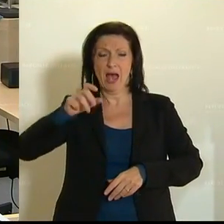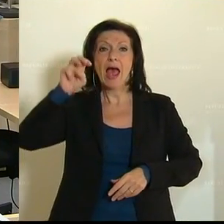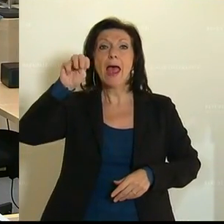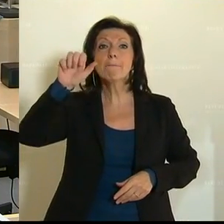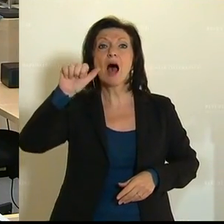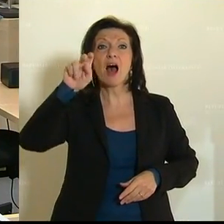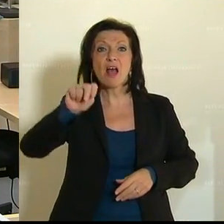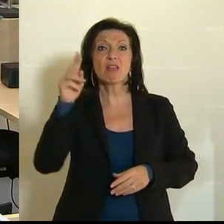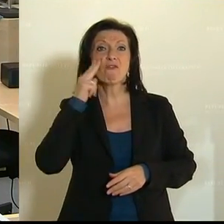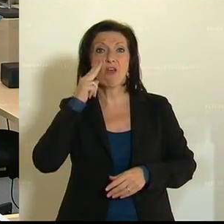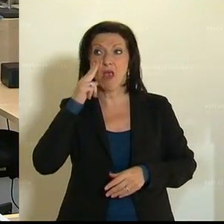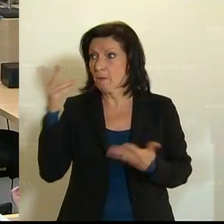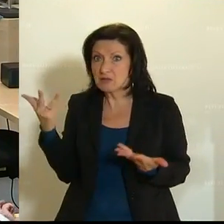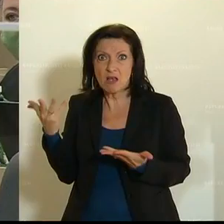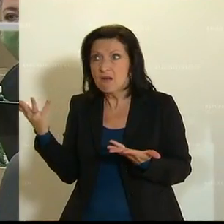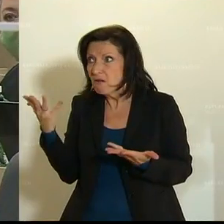zu unterstützen?